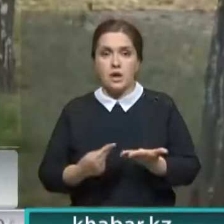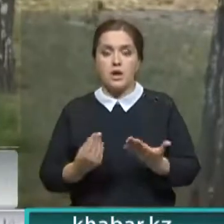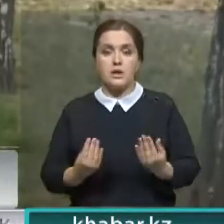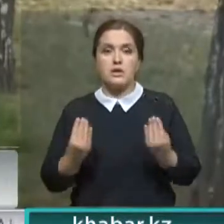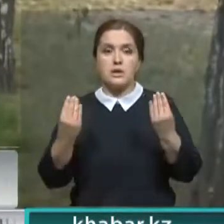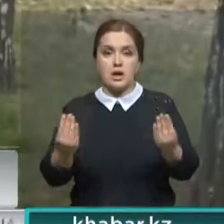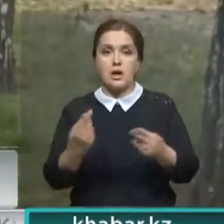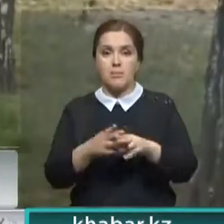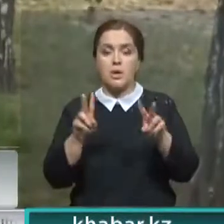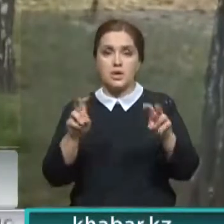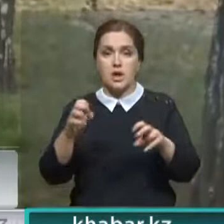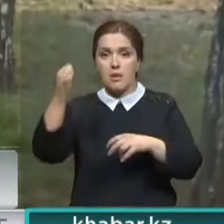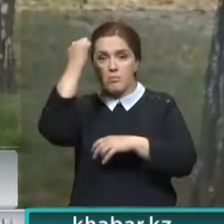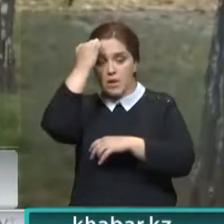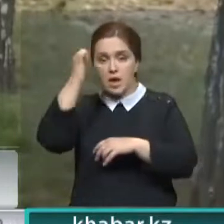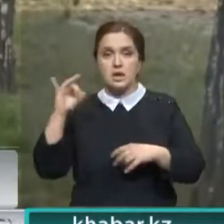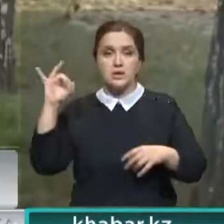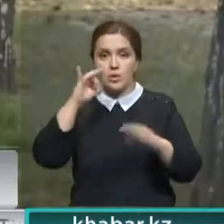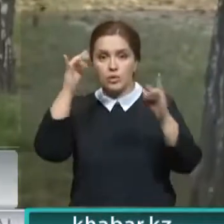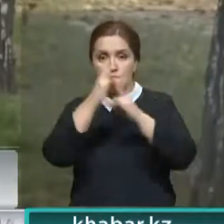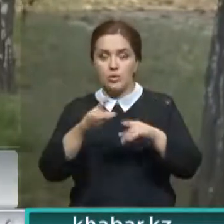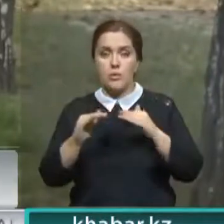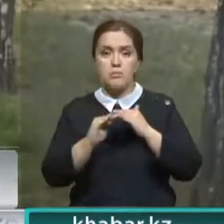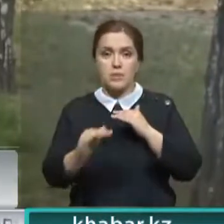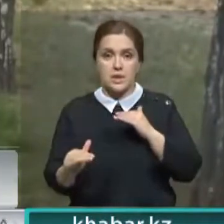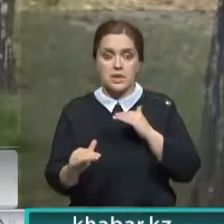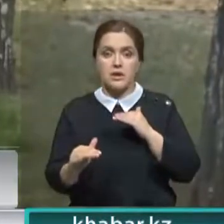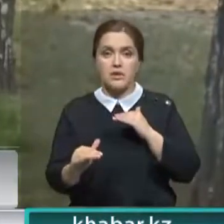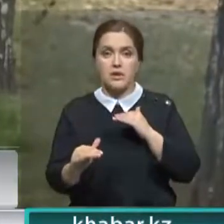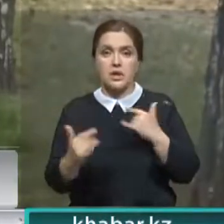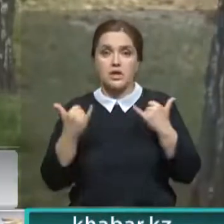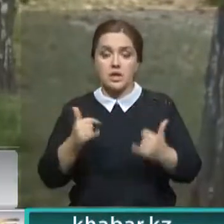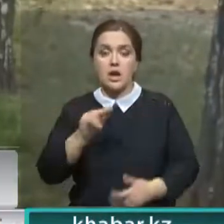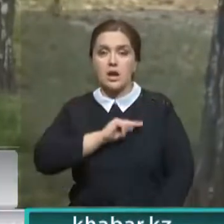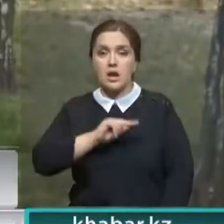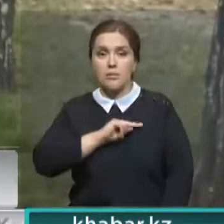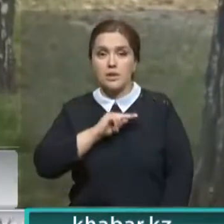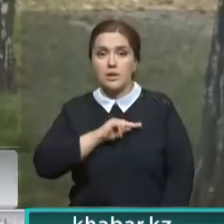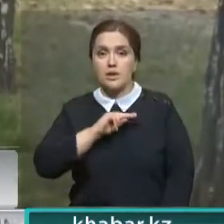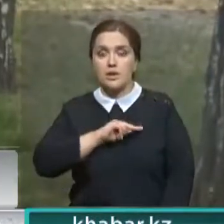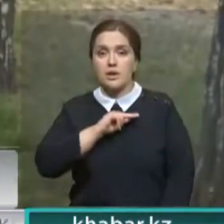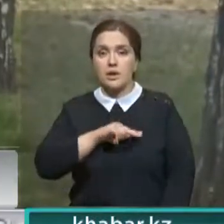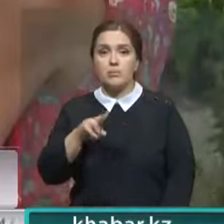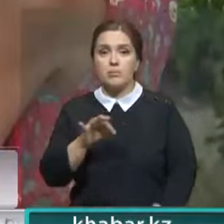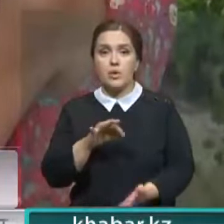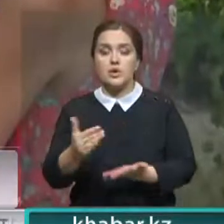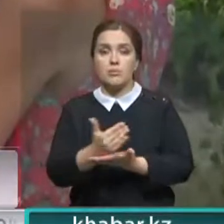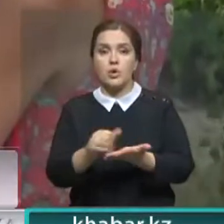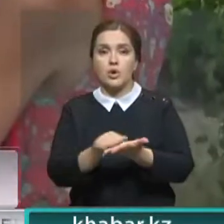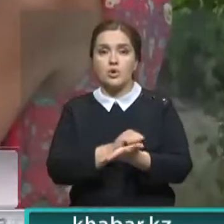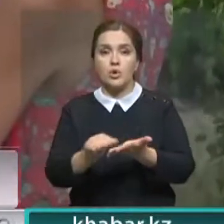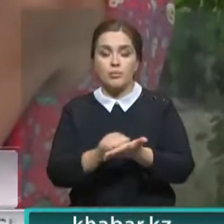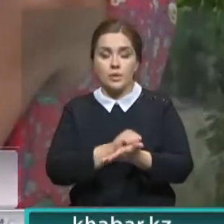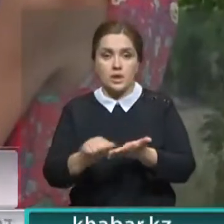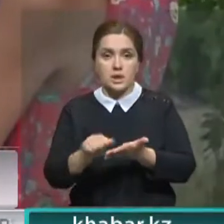статуса памятника истории культуры и местного значения. В данный момент идет работа по сбору документов и